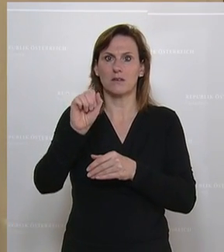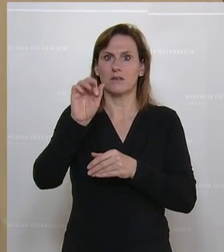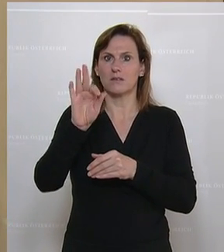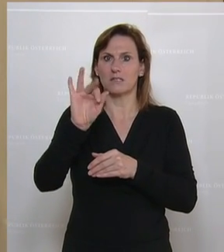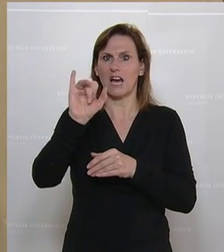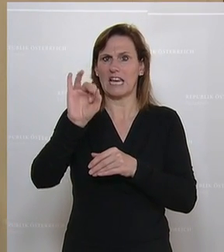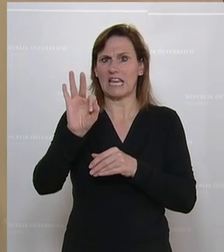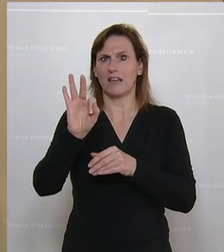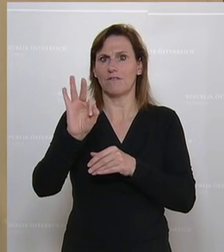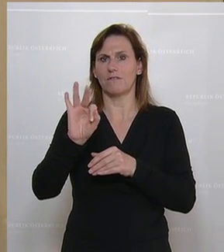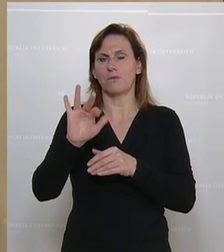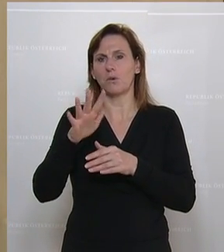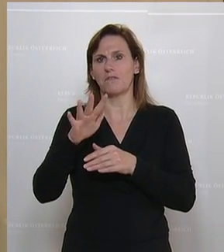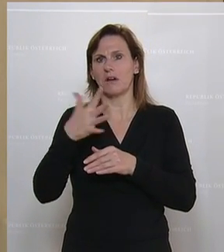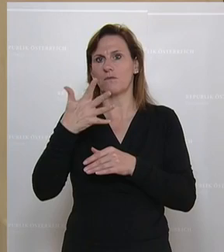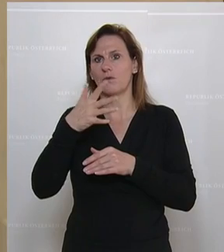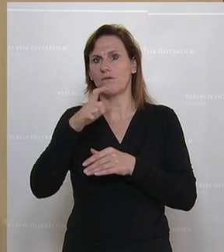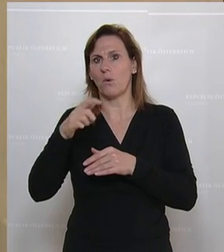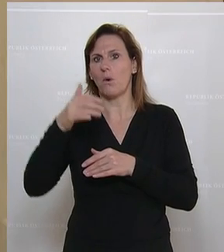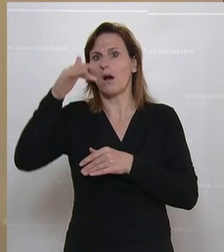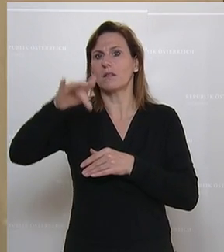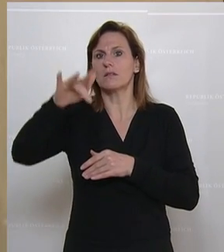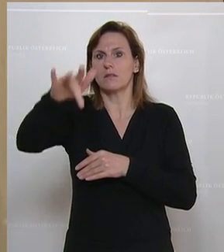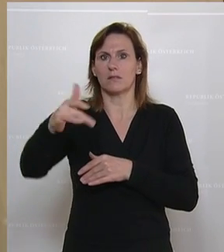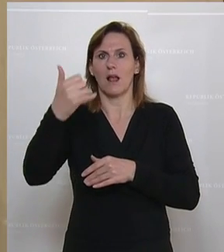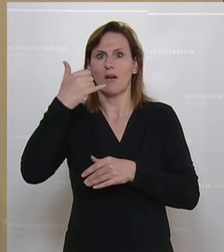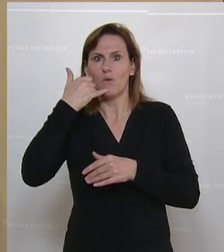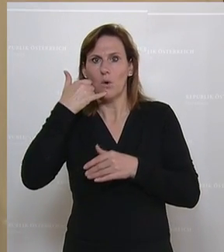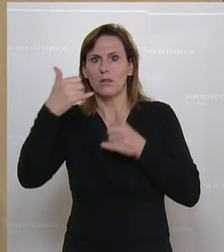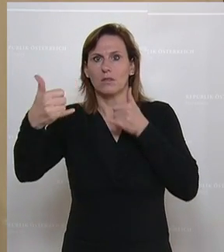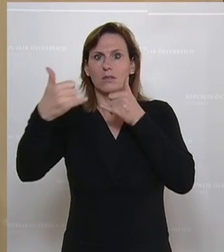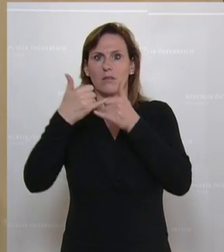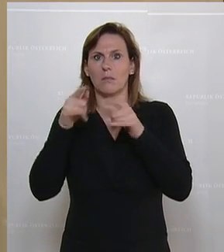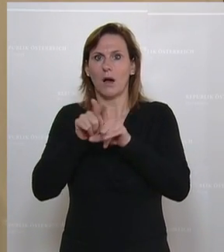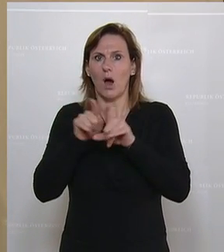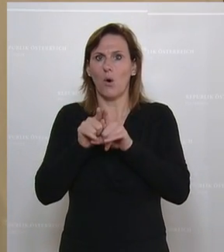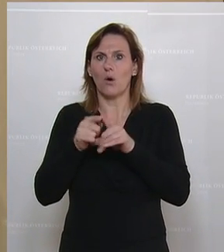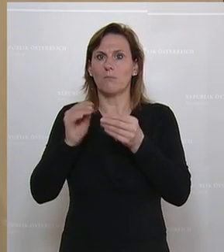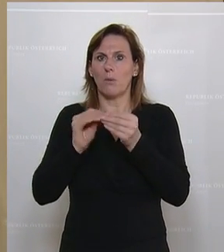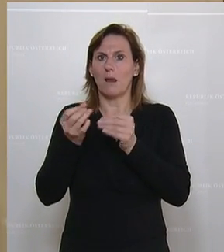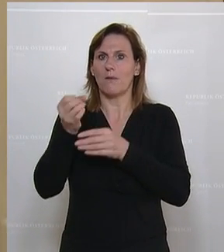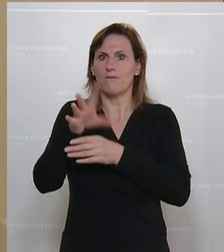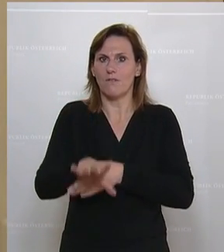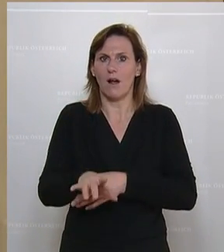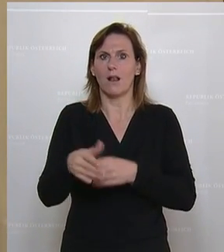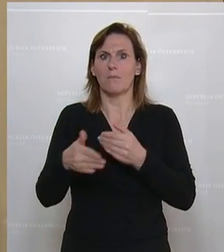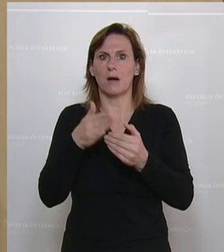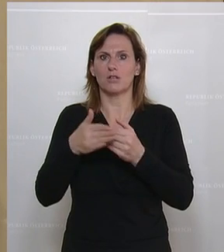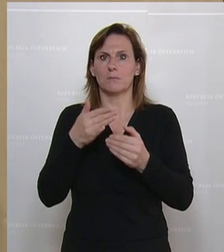Wochen am Telefon, dass wir da auch sehr deutlich werden. Wir haben zum Beispiel auch bilaterale Problemfälle. Denken wir nur an die österreichischen